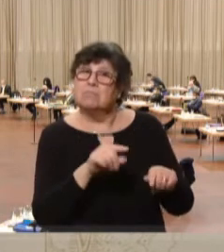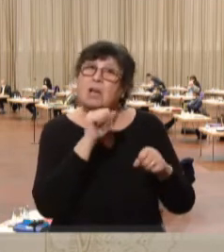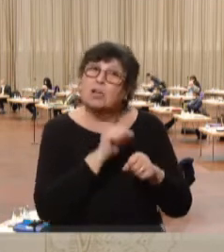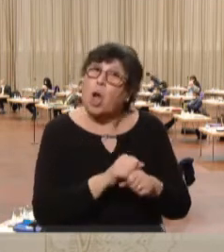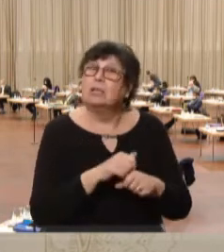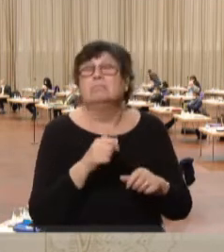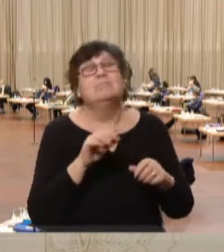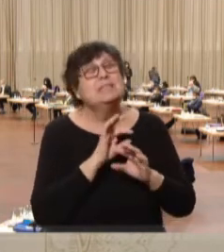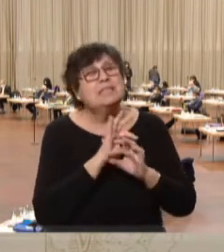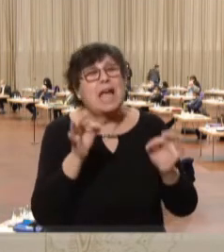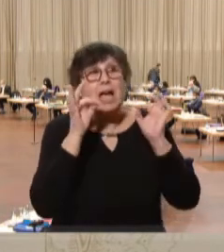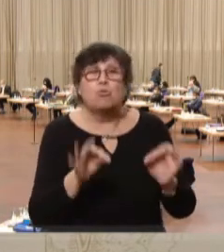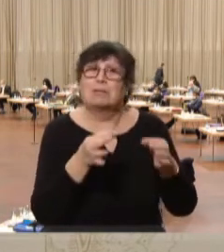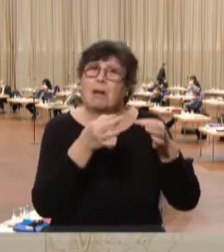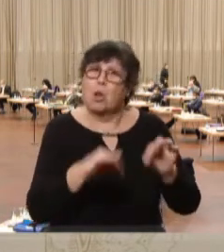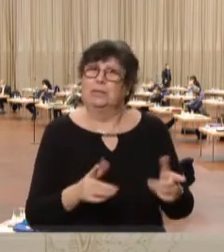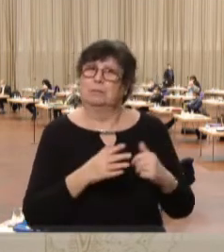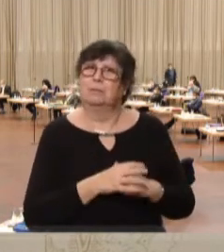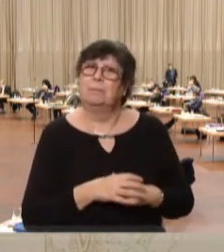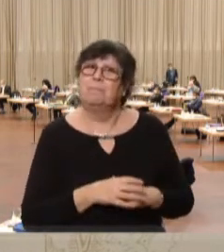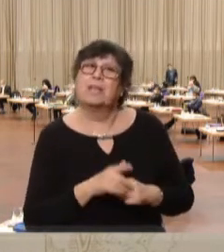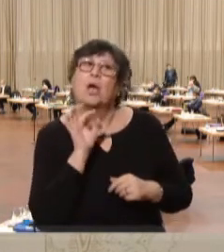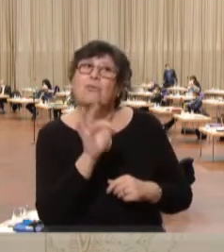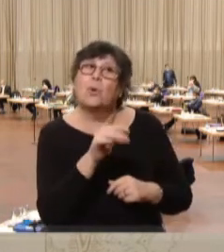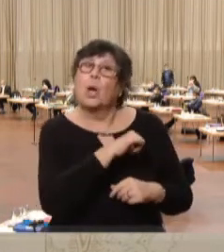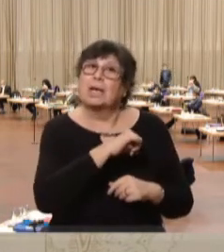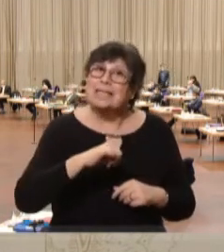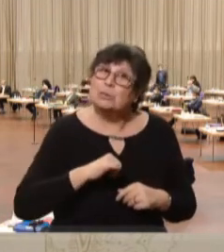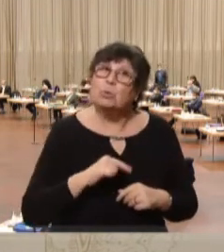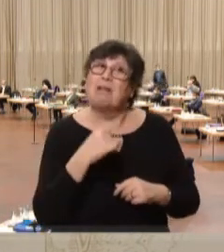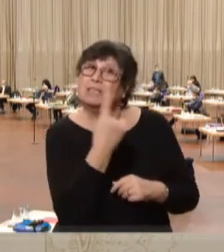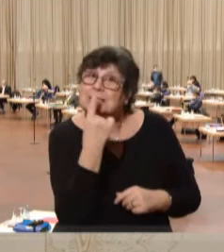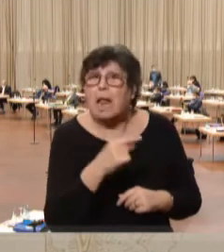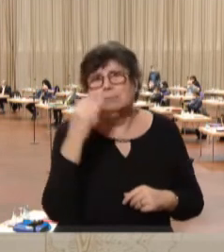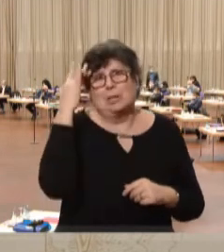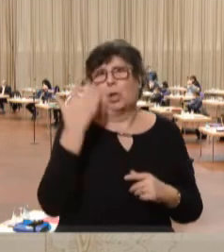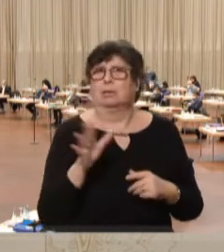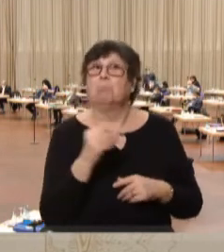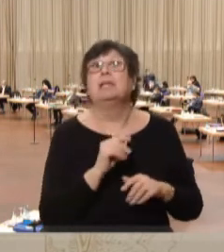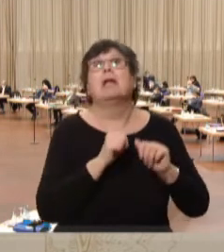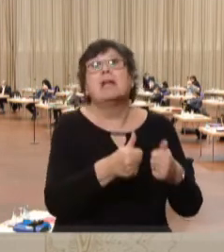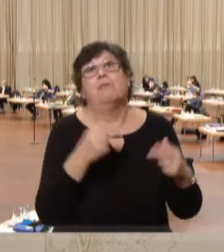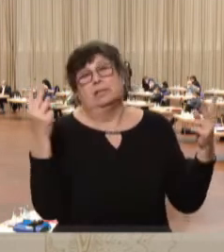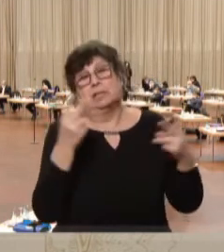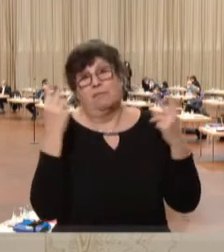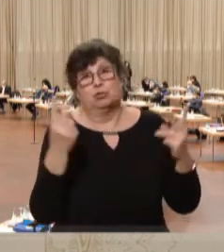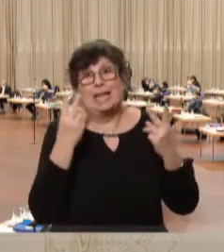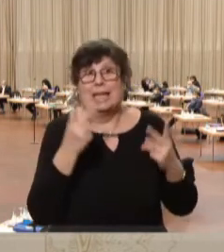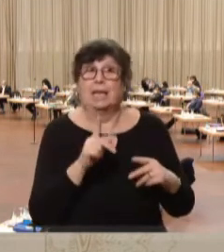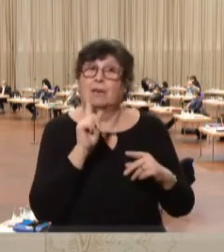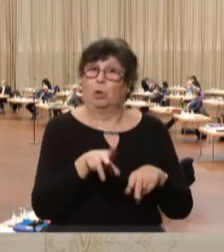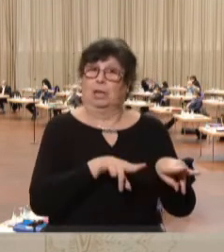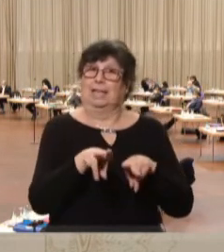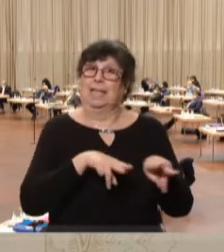hervorragend lösen. Und die können auch für ihre Gesundheit sorgen. Mithilfe natürlich der